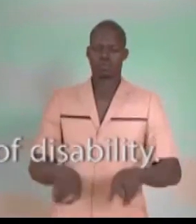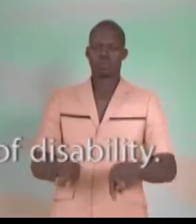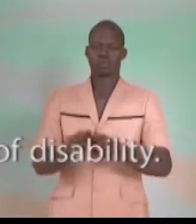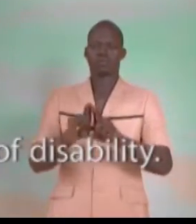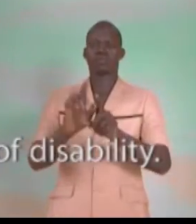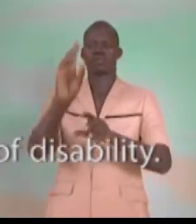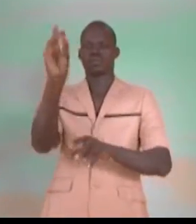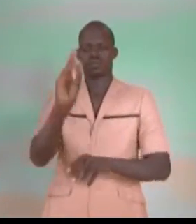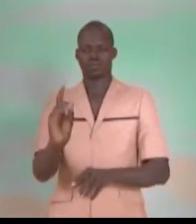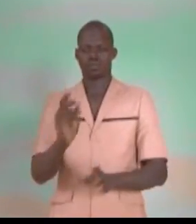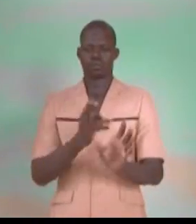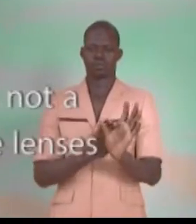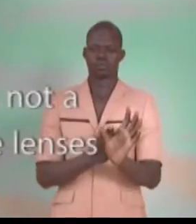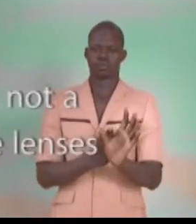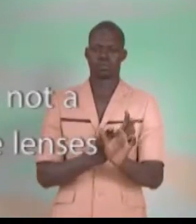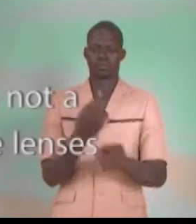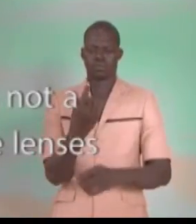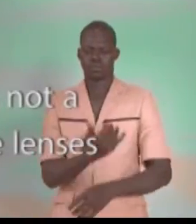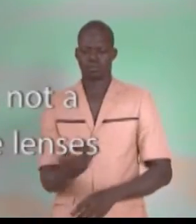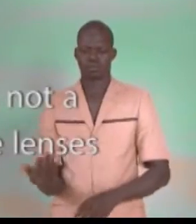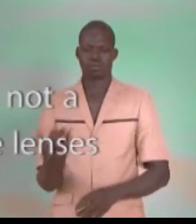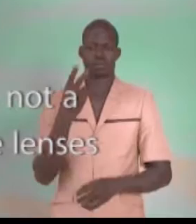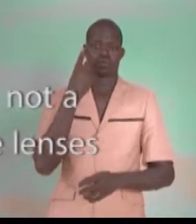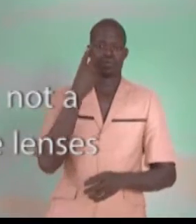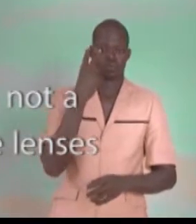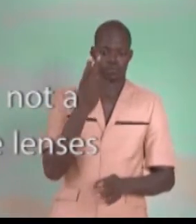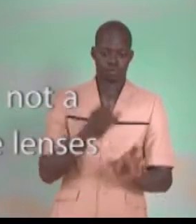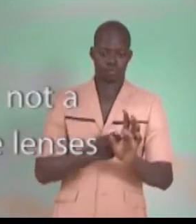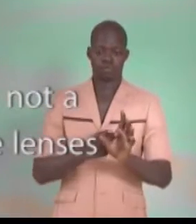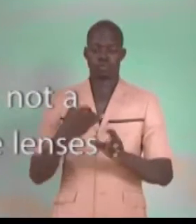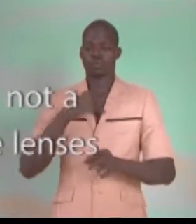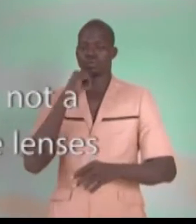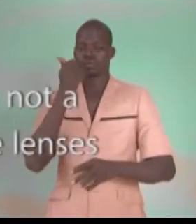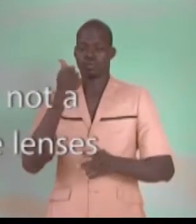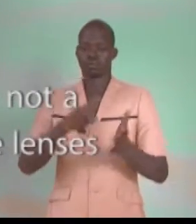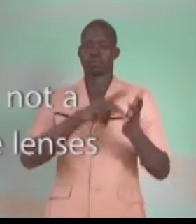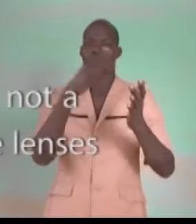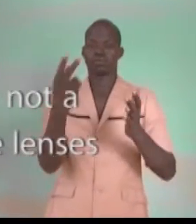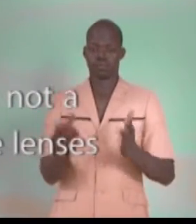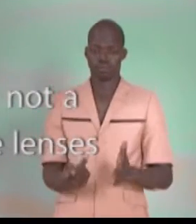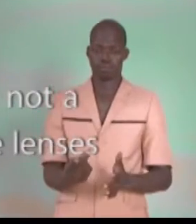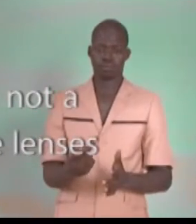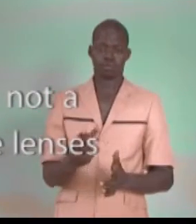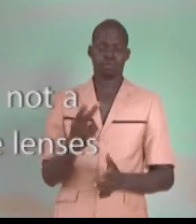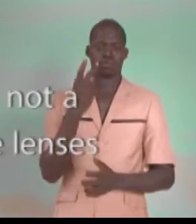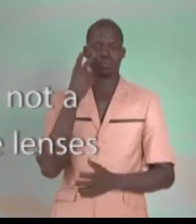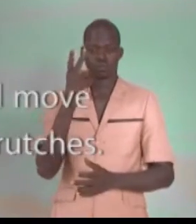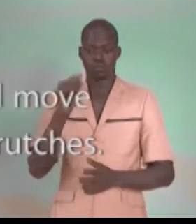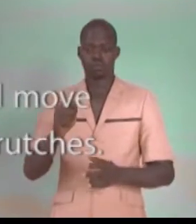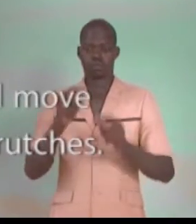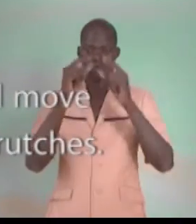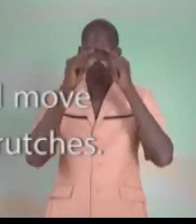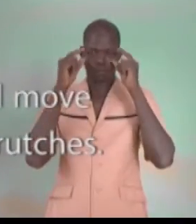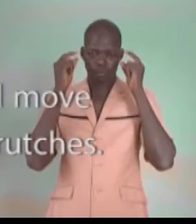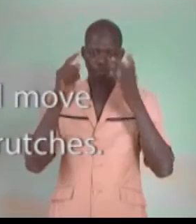du degré de handicap. Un enfant handicapé visuel qui n'a pas totalement perdu la vue pourrait utiliser des verres correcteurs